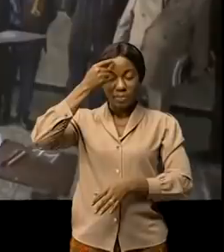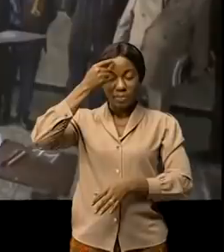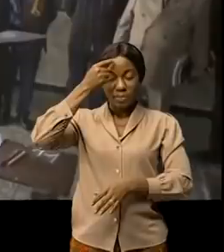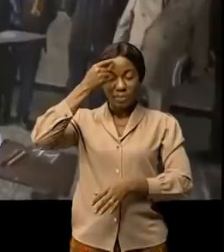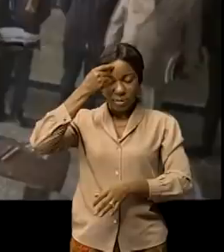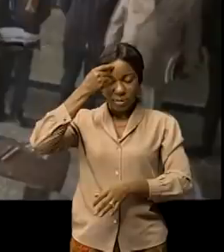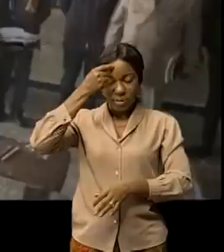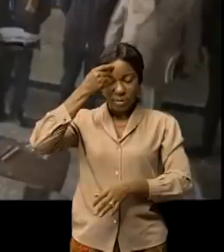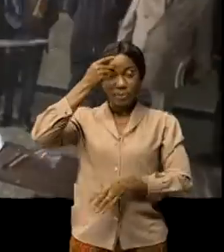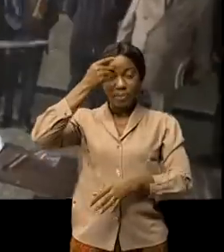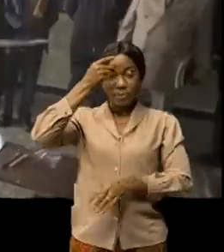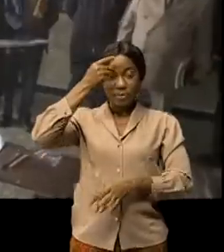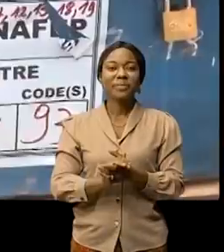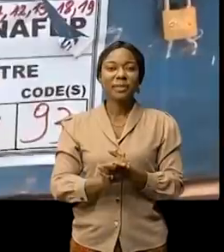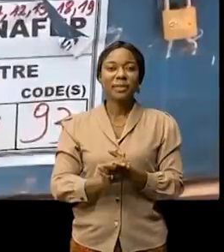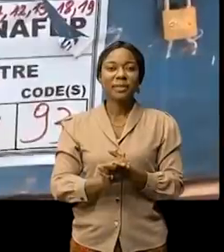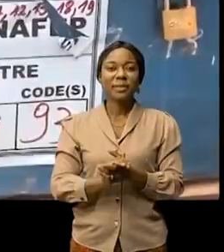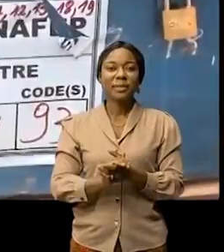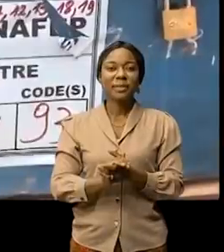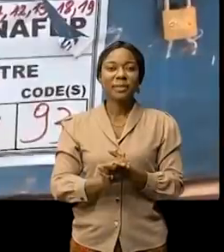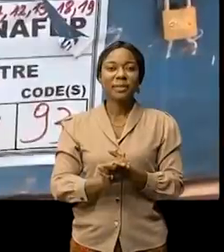7.4